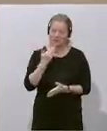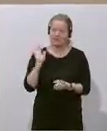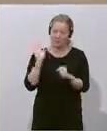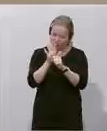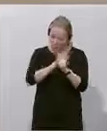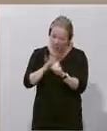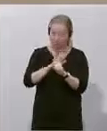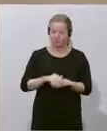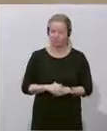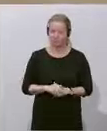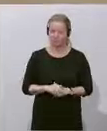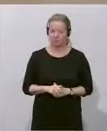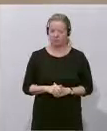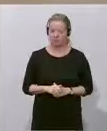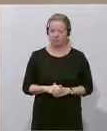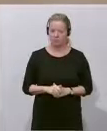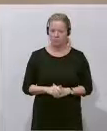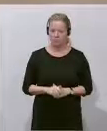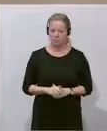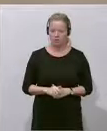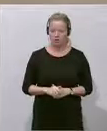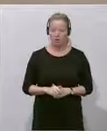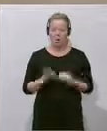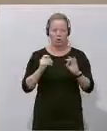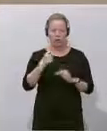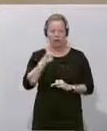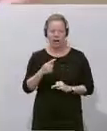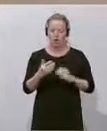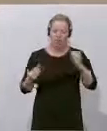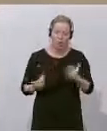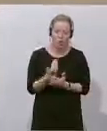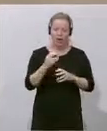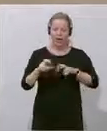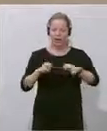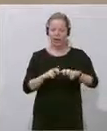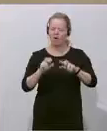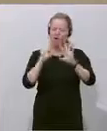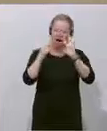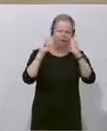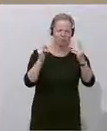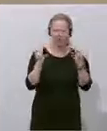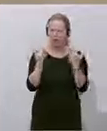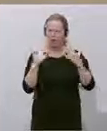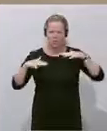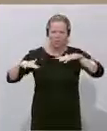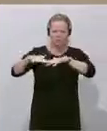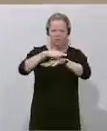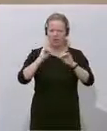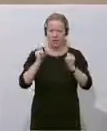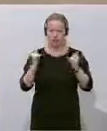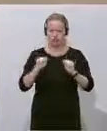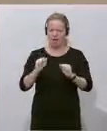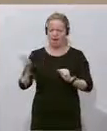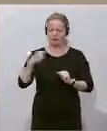man sagt, wir legen unsere Regierung, unsere neue Regierung der absoluten Harmonie, wie Sie immer gesagt haben,